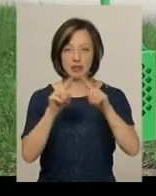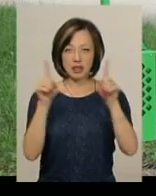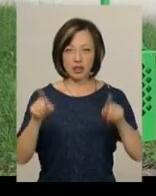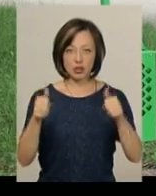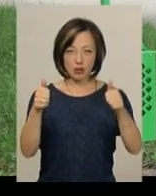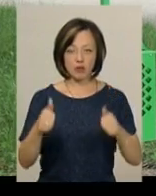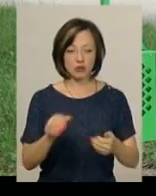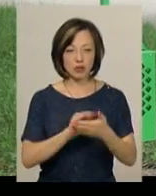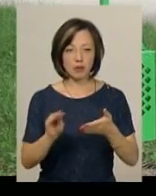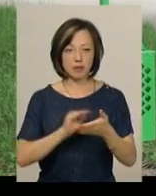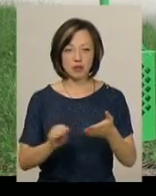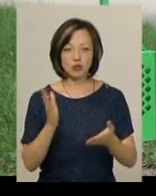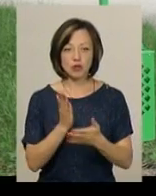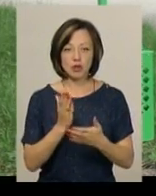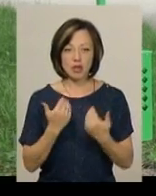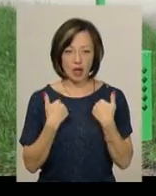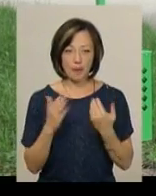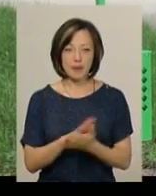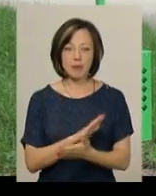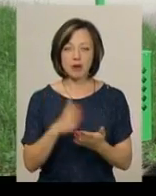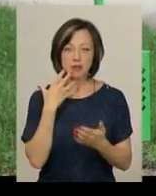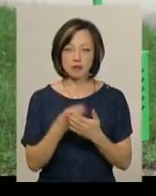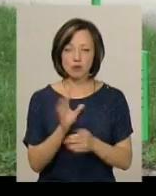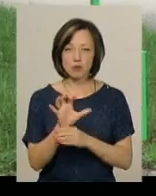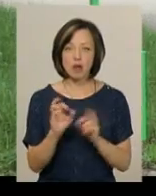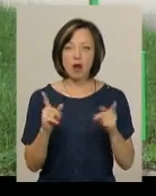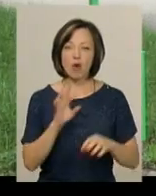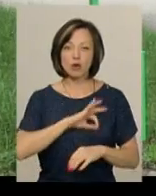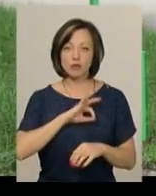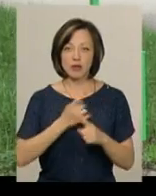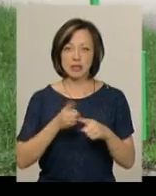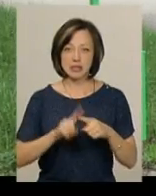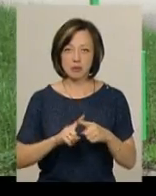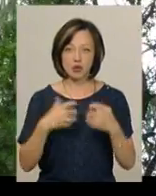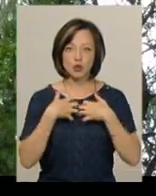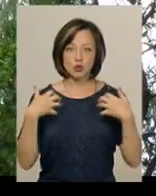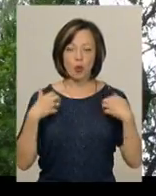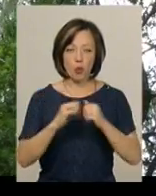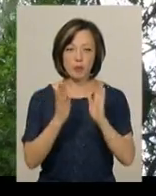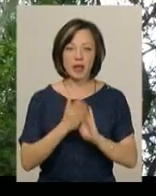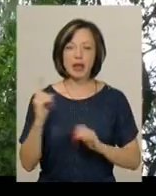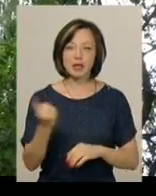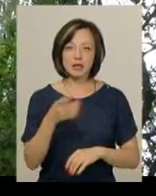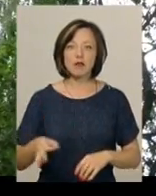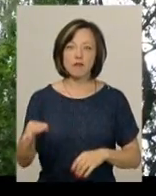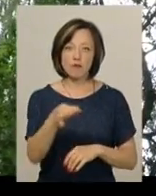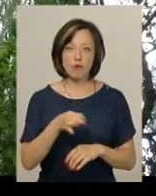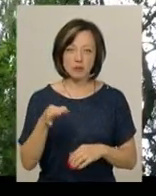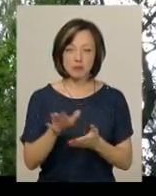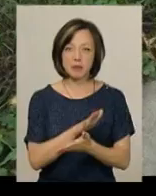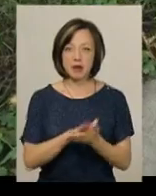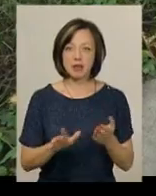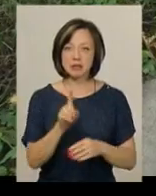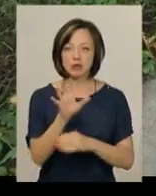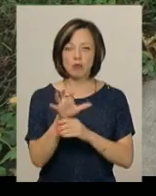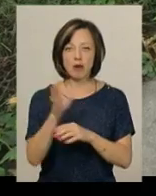на якій написано, що я прибираю за своїм улюбленцем і як користуватися даним зоокомплексом. Єдиний в області зоокомплекс для прибирання